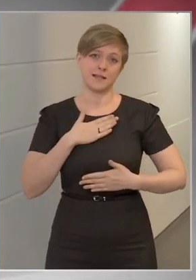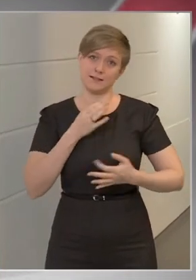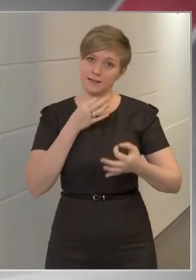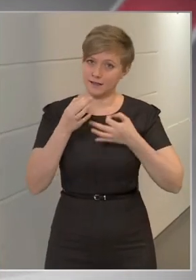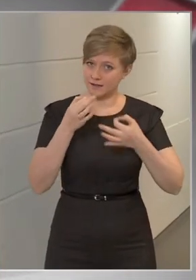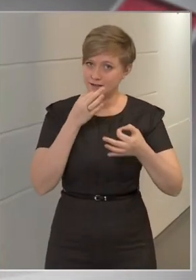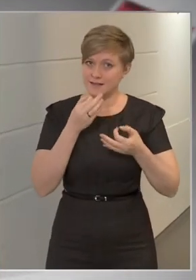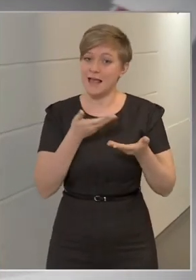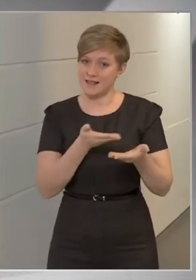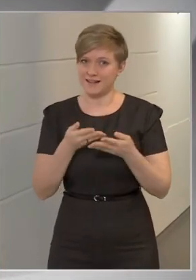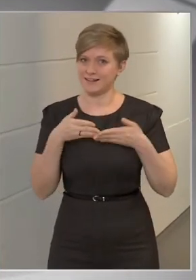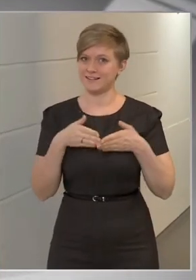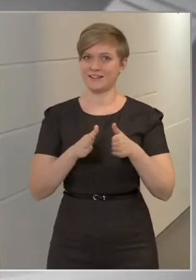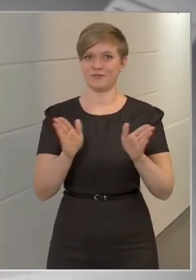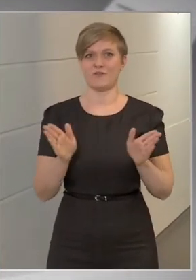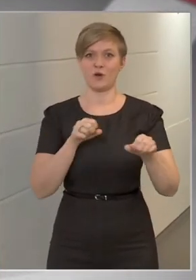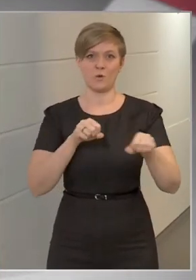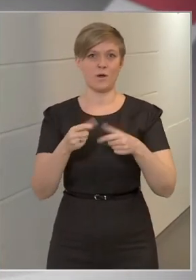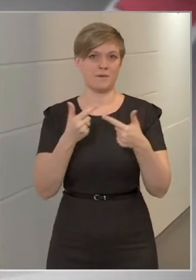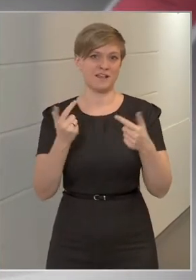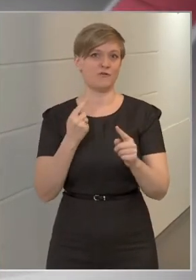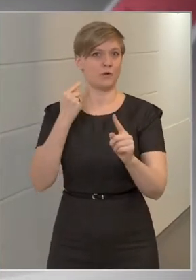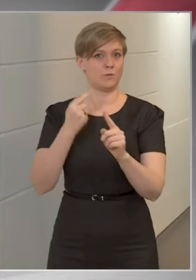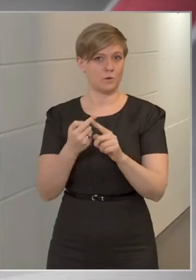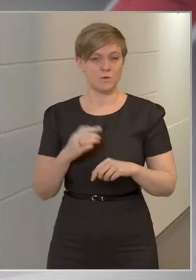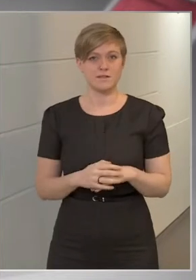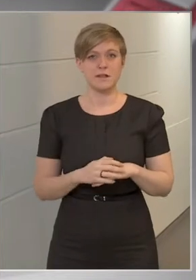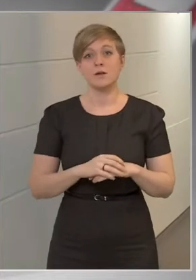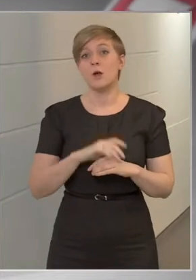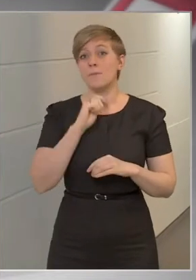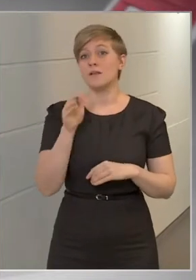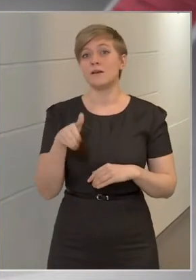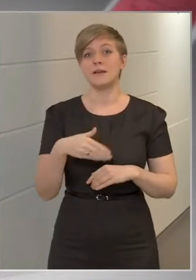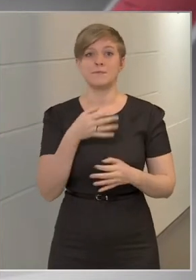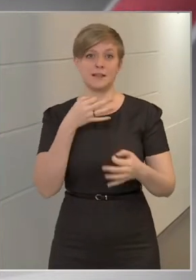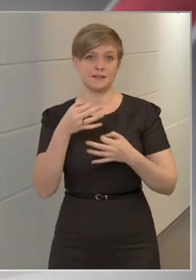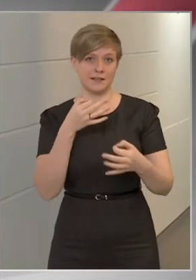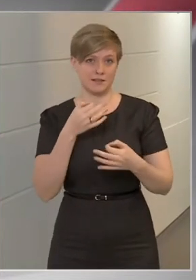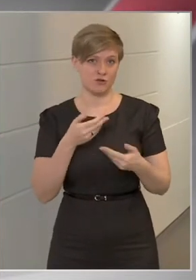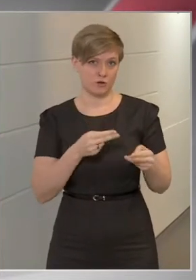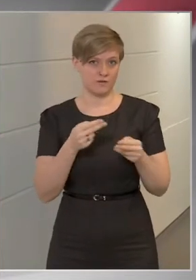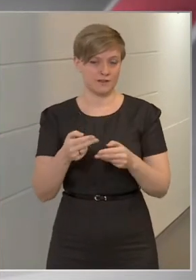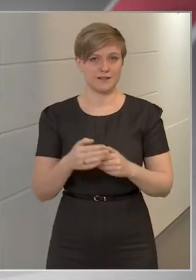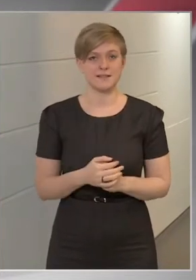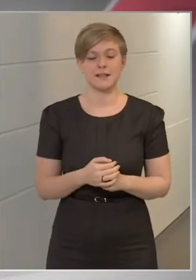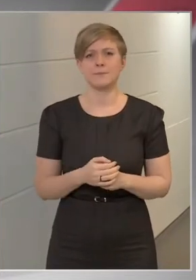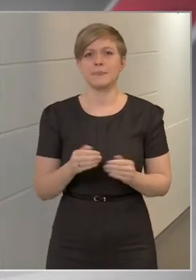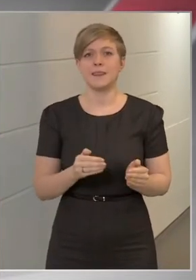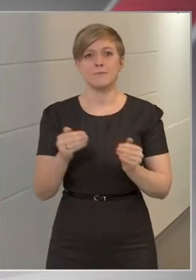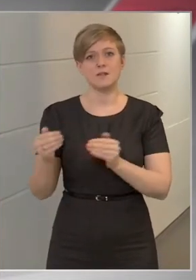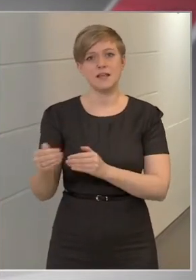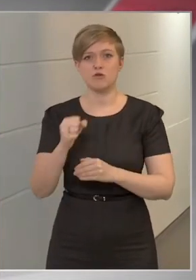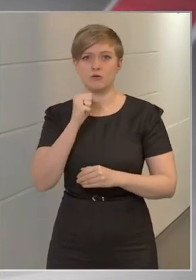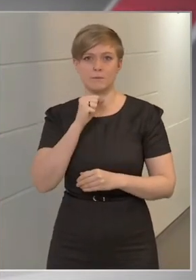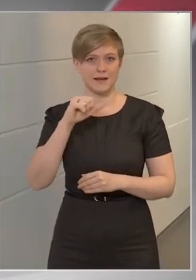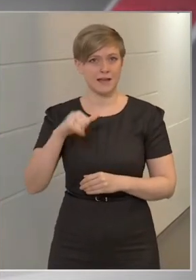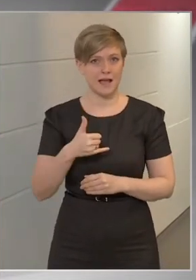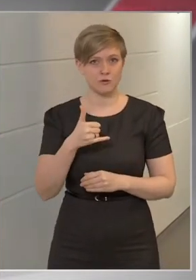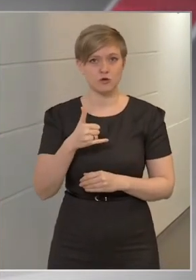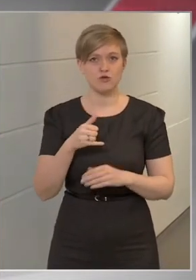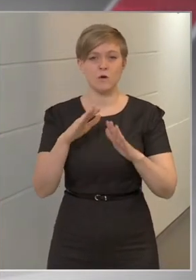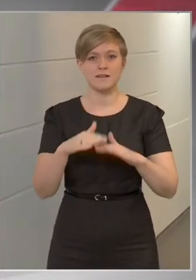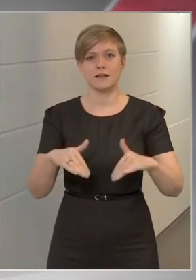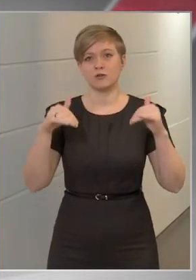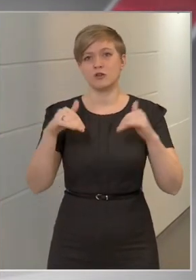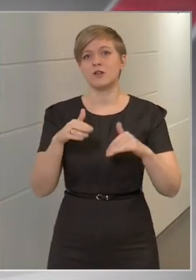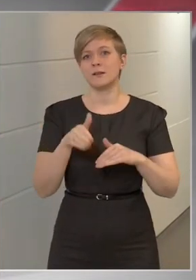kérdezni, akkor ezekre nyitva áll a kormányinfo plusz. A magyar nemzet kérdései következnek. Elmozdítják-e Stummer Jánost az Országgyűlés